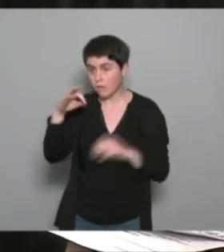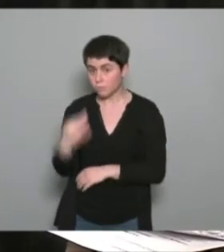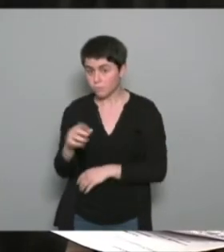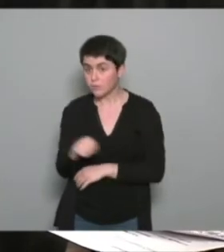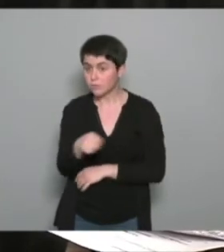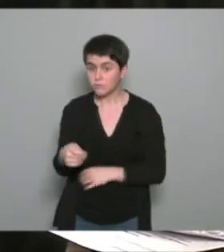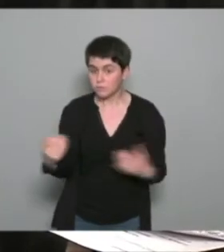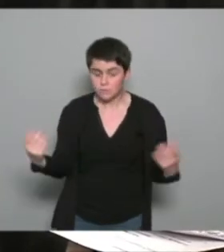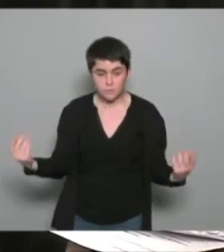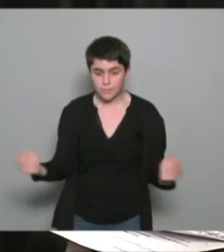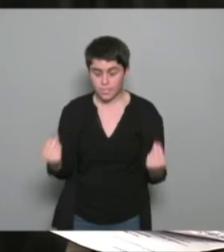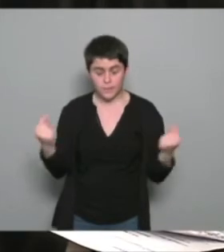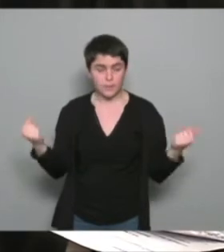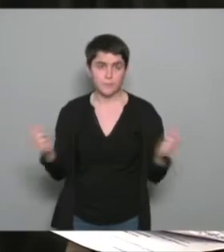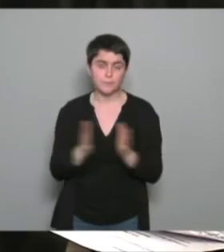dirais-je